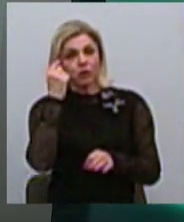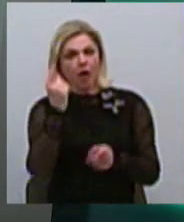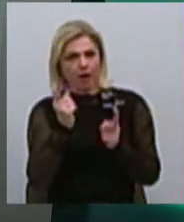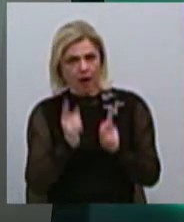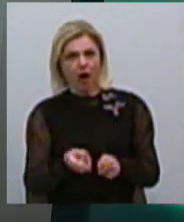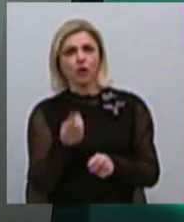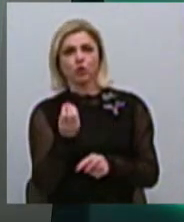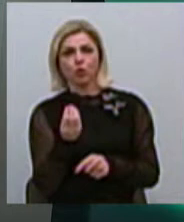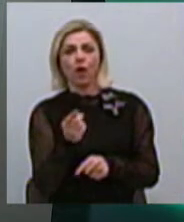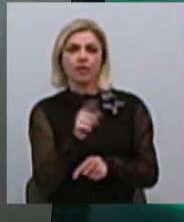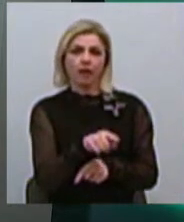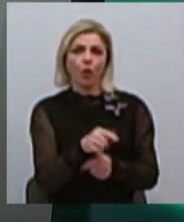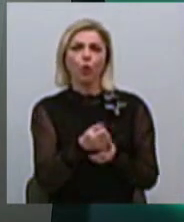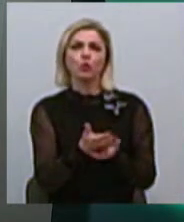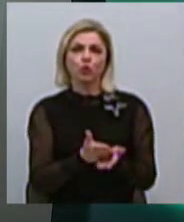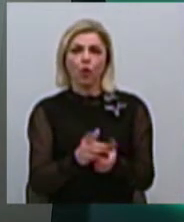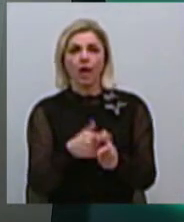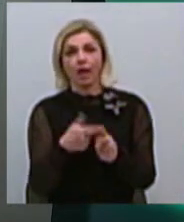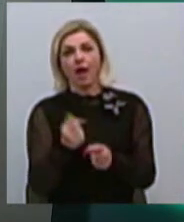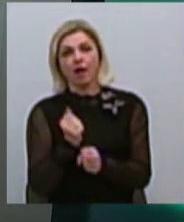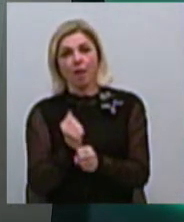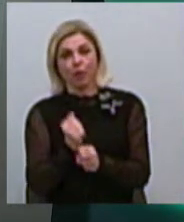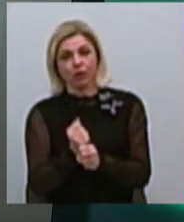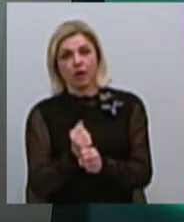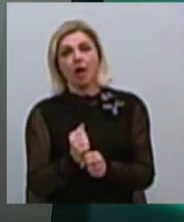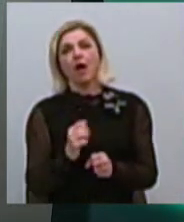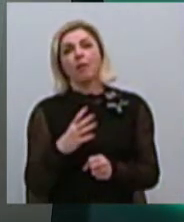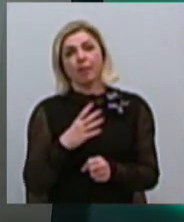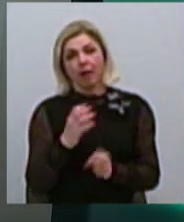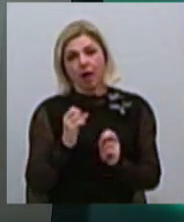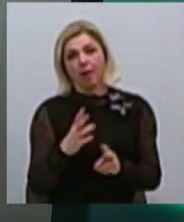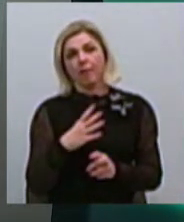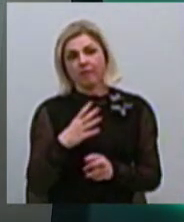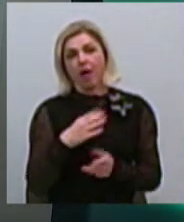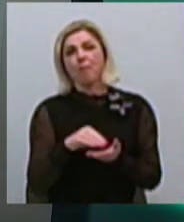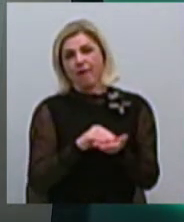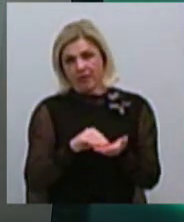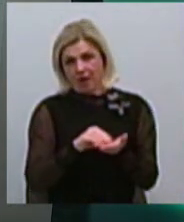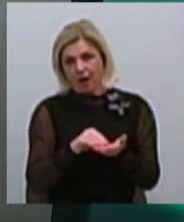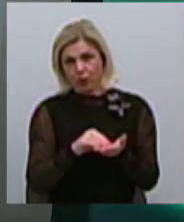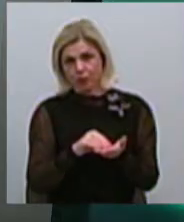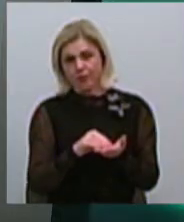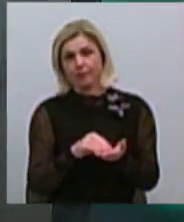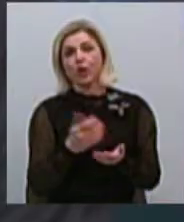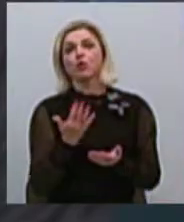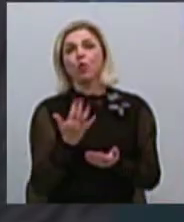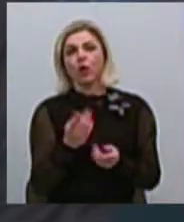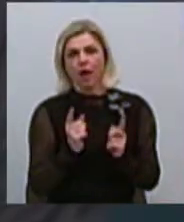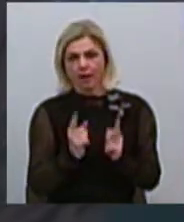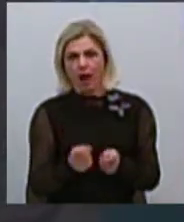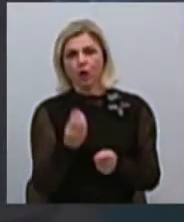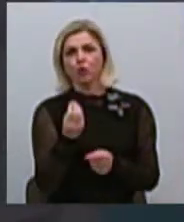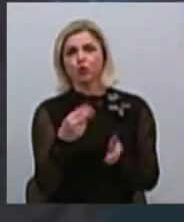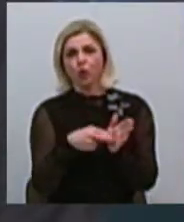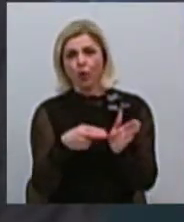тех чи інших услуг чи робот, да, як правило, вони повторяються. То есть, скільки це реально стоить